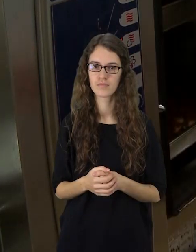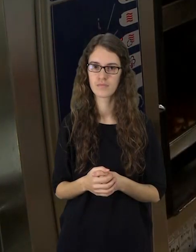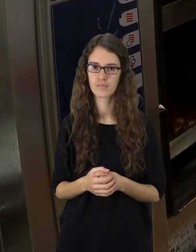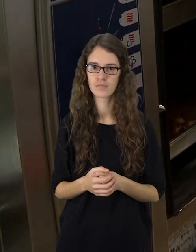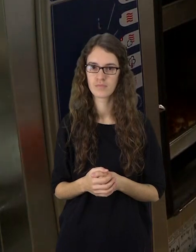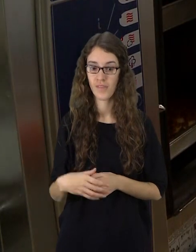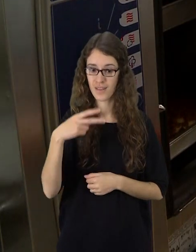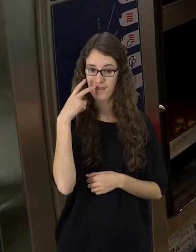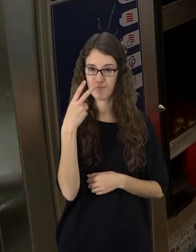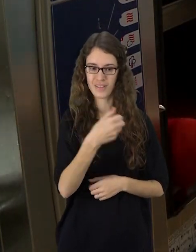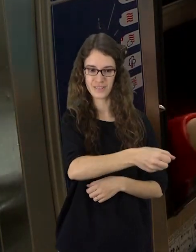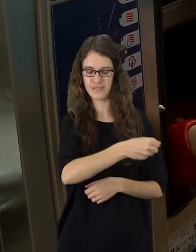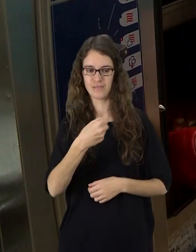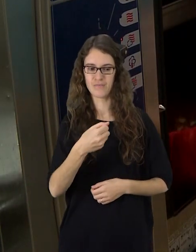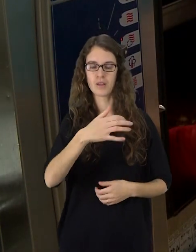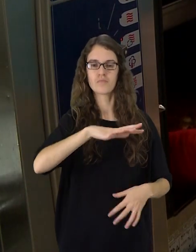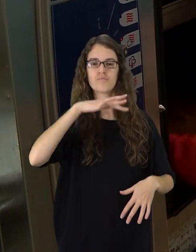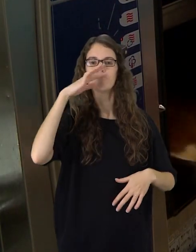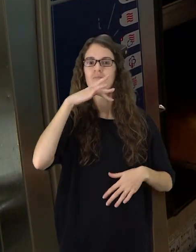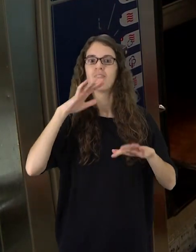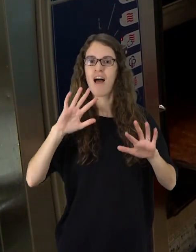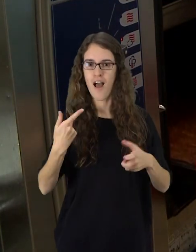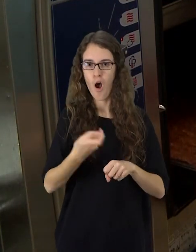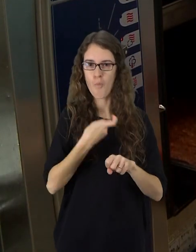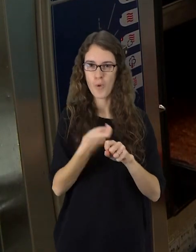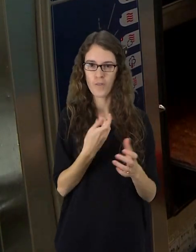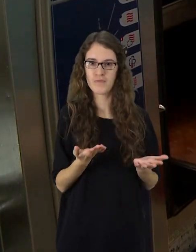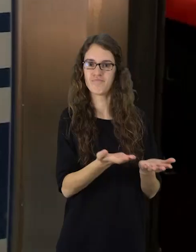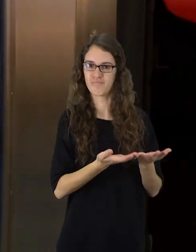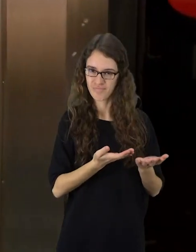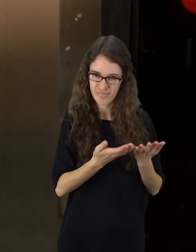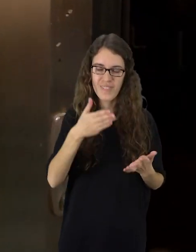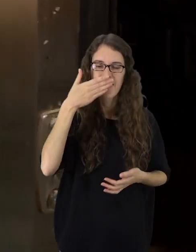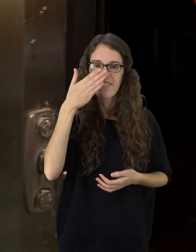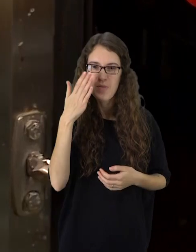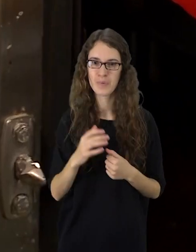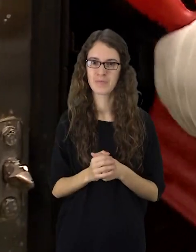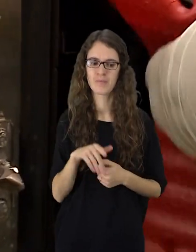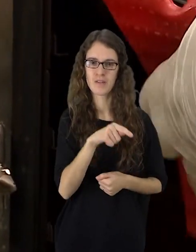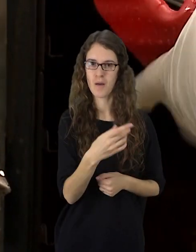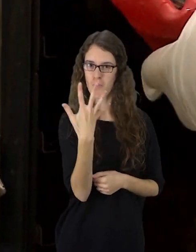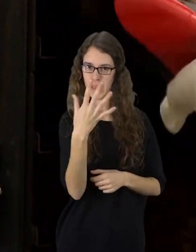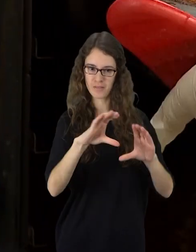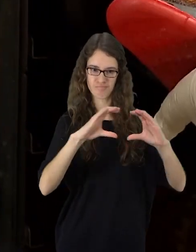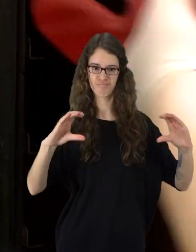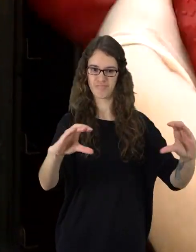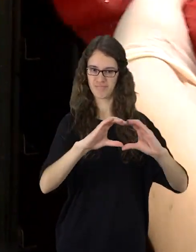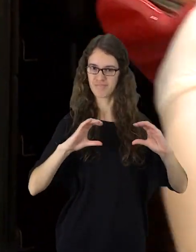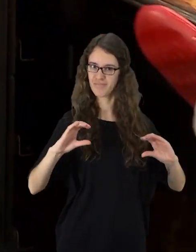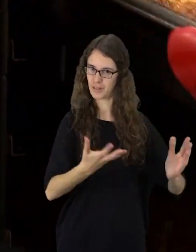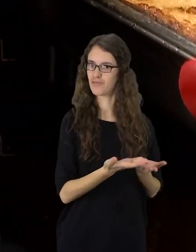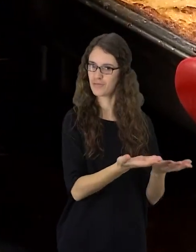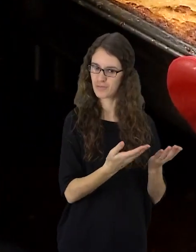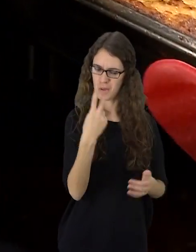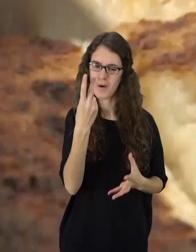Šorkytės padvilkė karštų tėlio, bulvių plokštainio ir garas, ir kvapas. Čia jo kepa net penkios kardos. Vinkštų